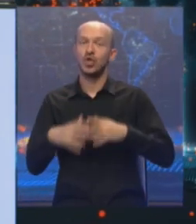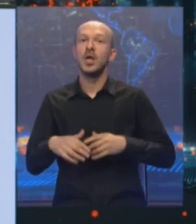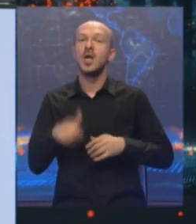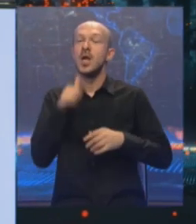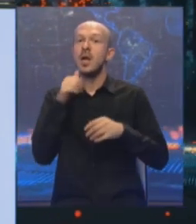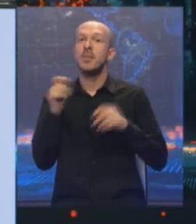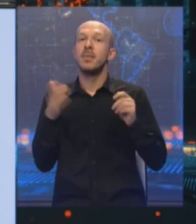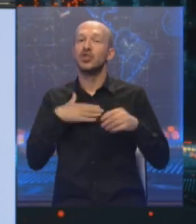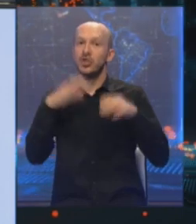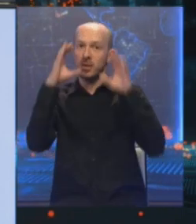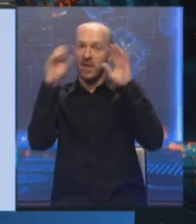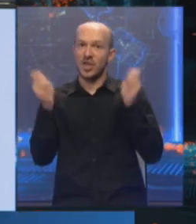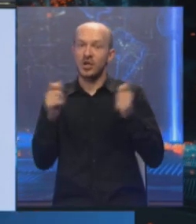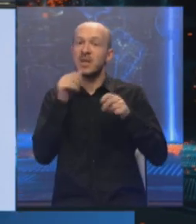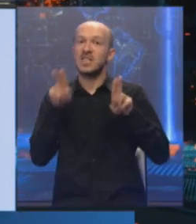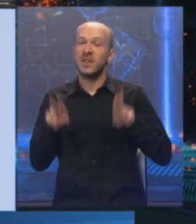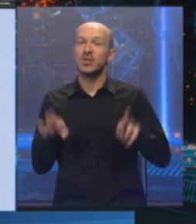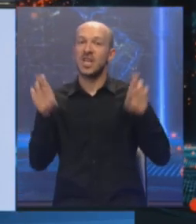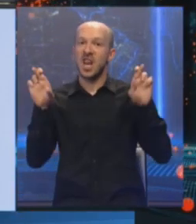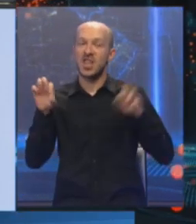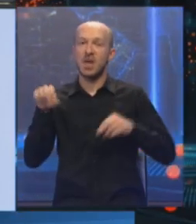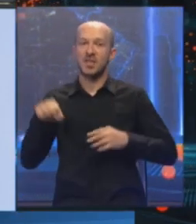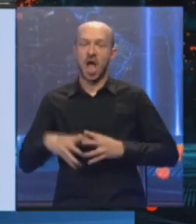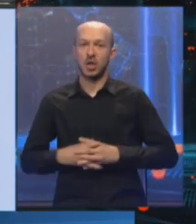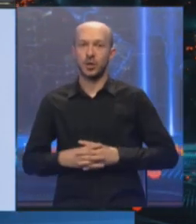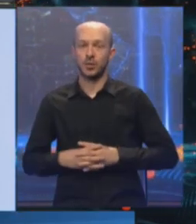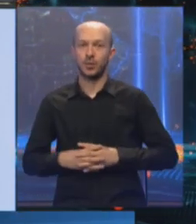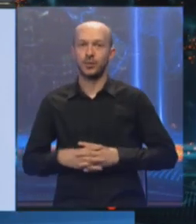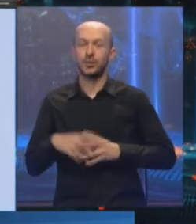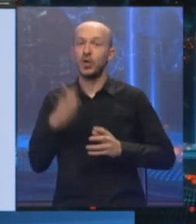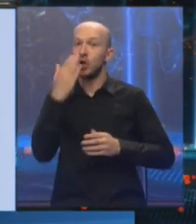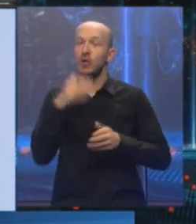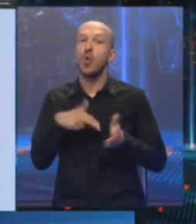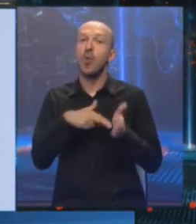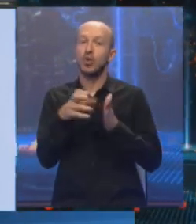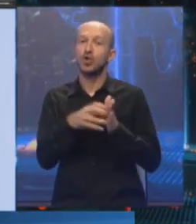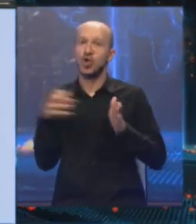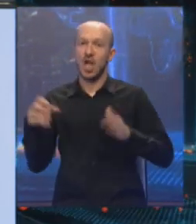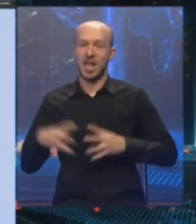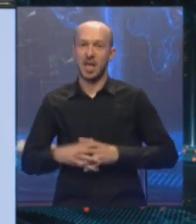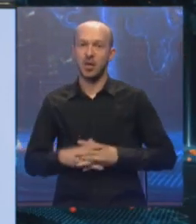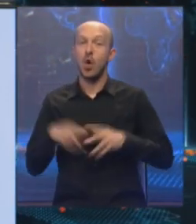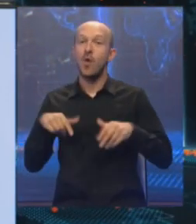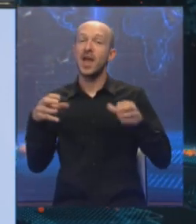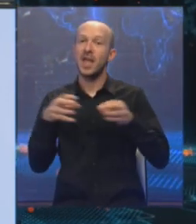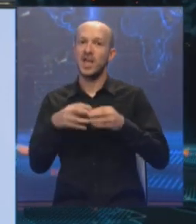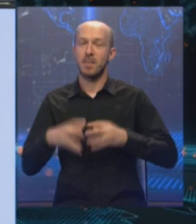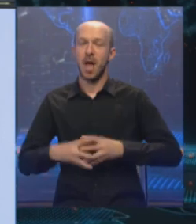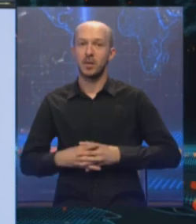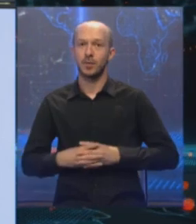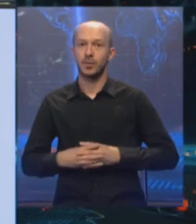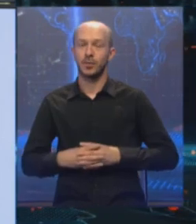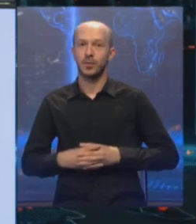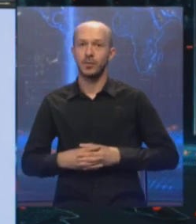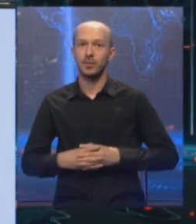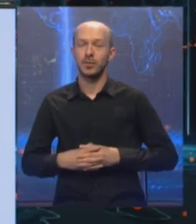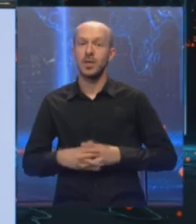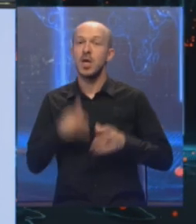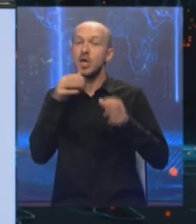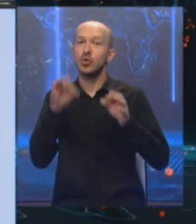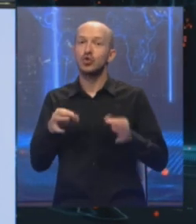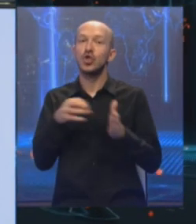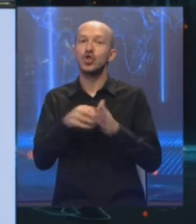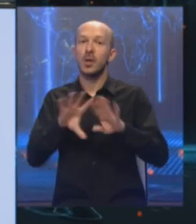navijačima i stvarno se nadam da ćemo proći dalje jer ova ekipa i stručni